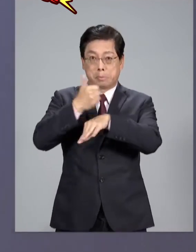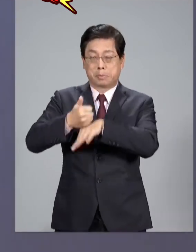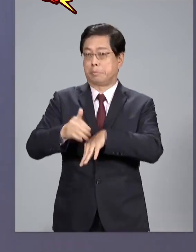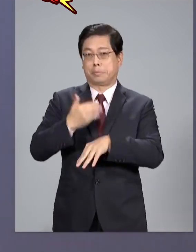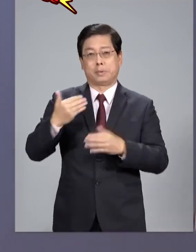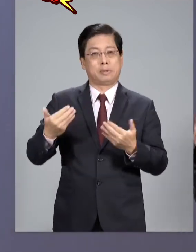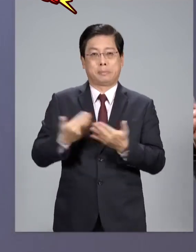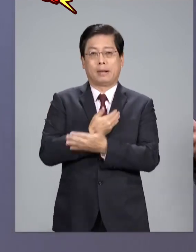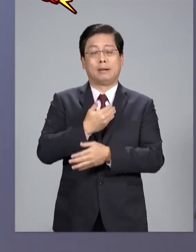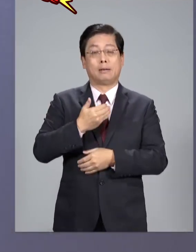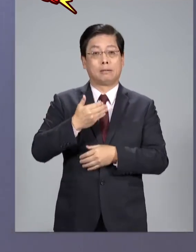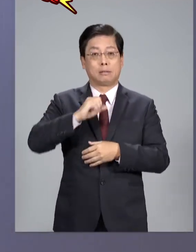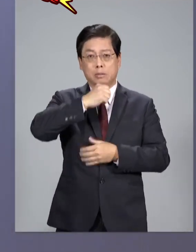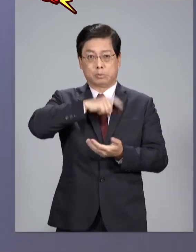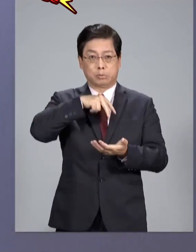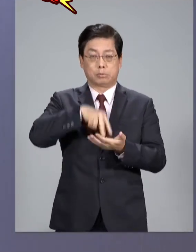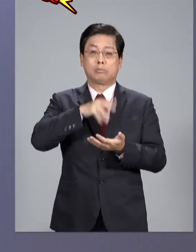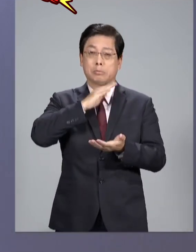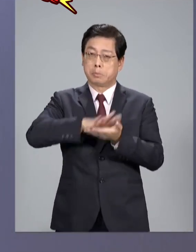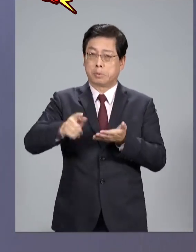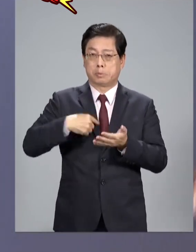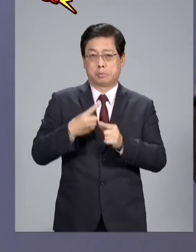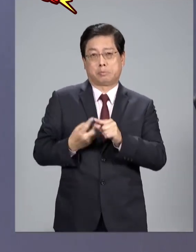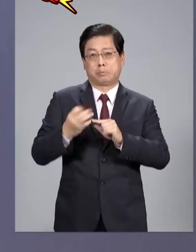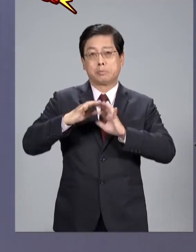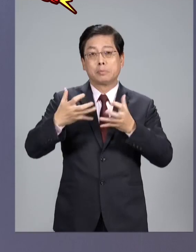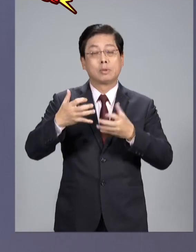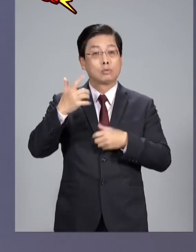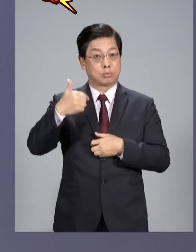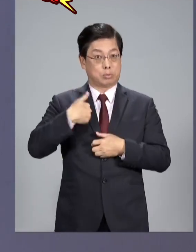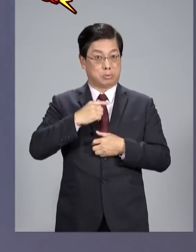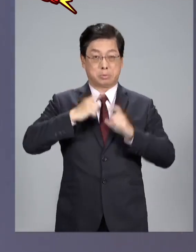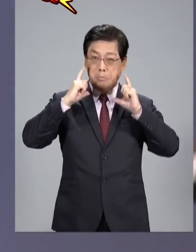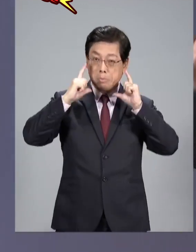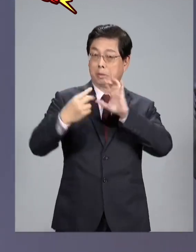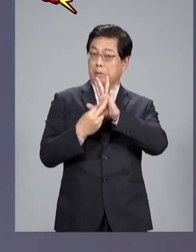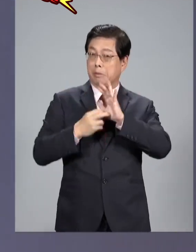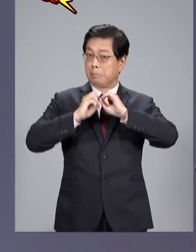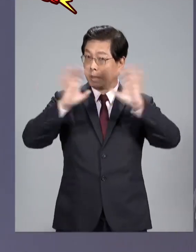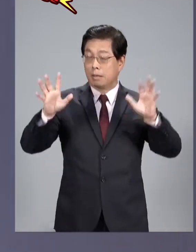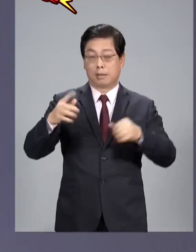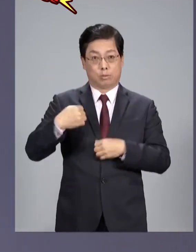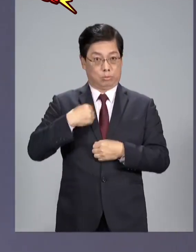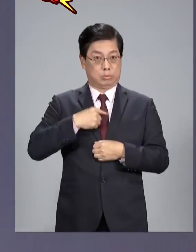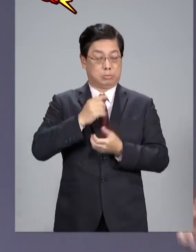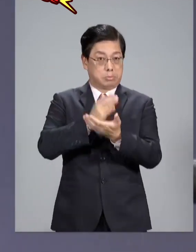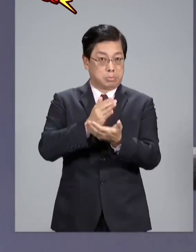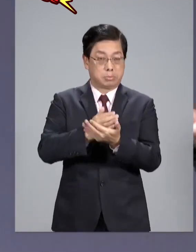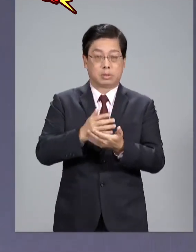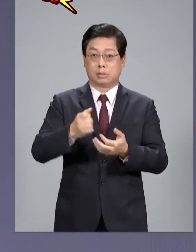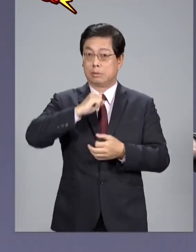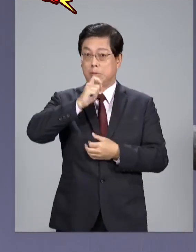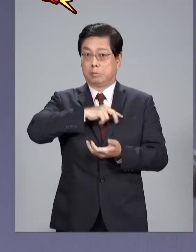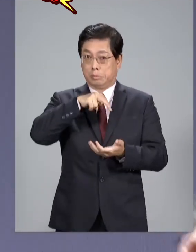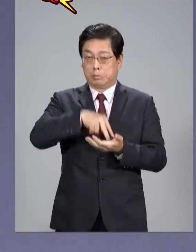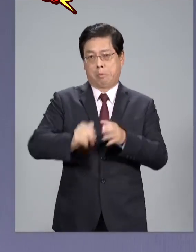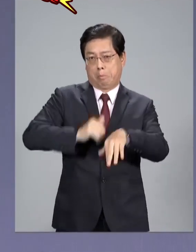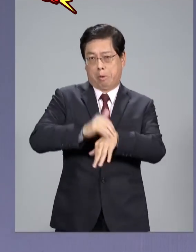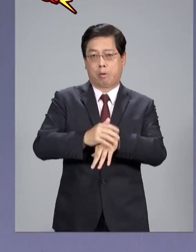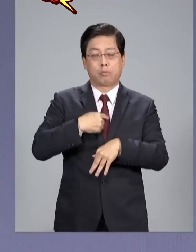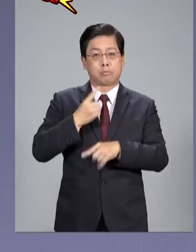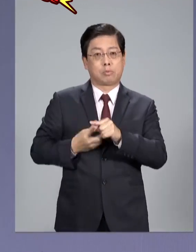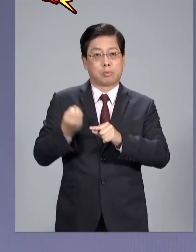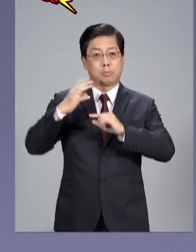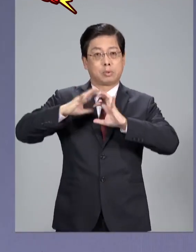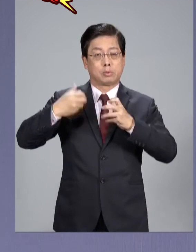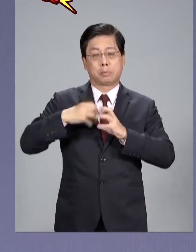改變呢那台獨不是就要消滅中華民國嗎那如果不是我們出來大聲疾呼不是我們出來阻擋那不是台獨成功的中華民國就